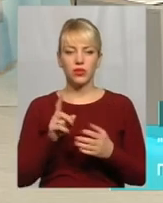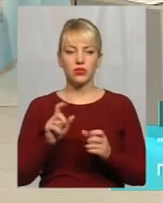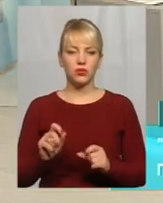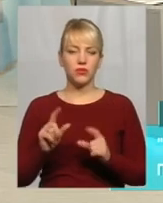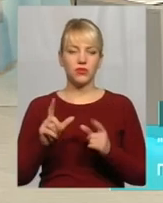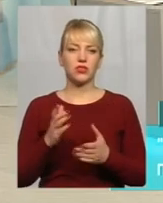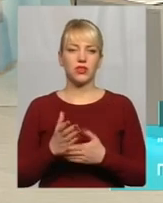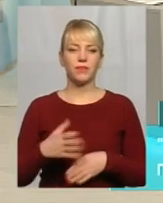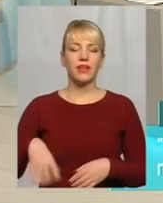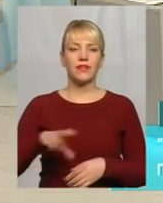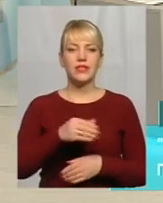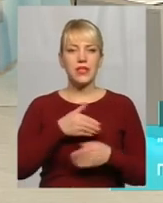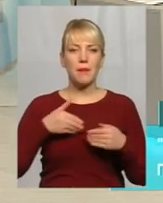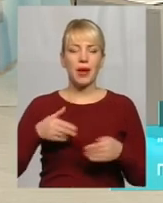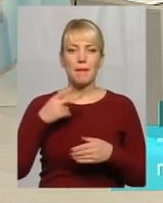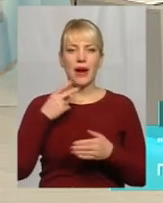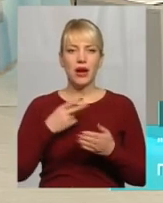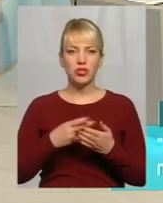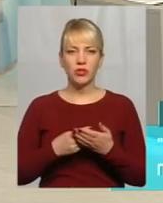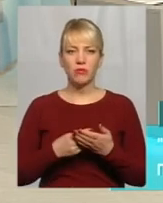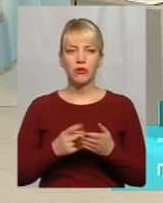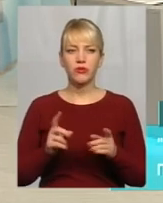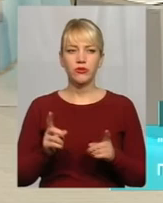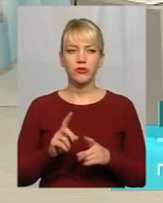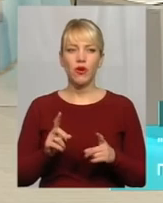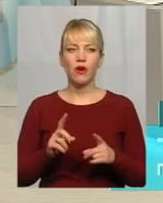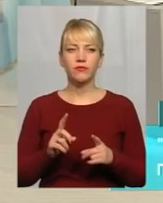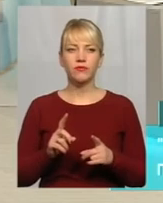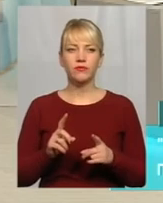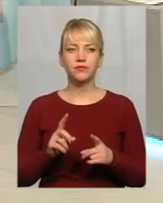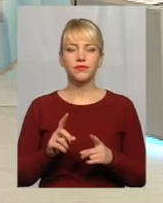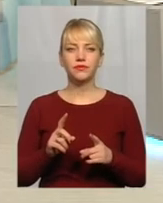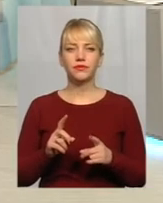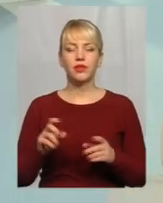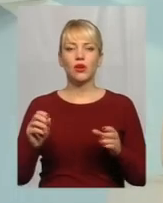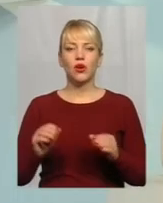Всі ми бачимо, що ростуть